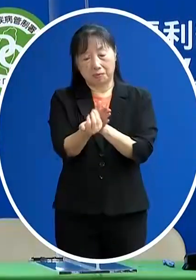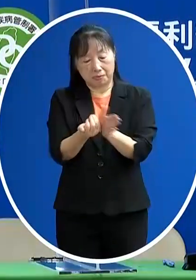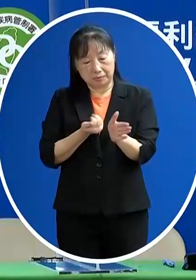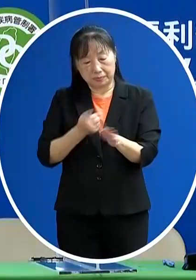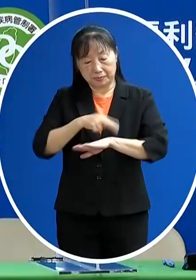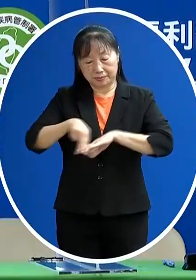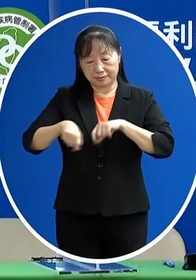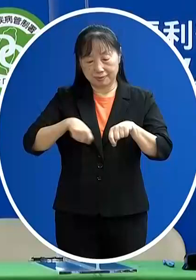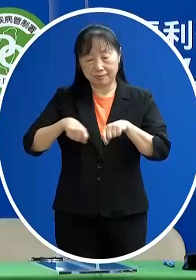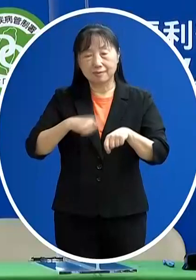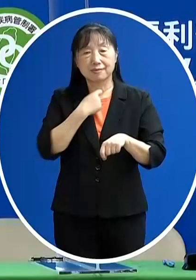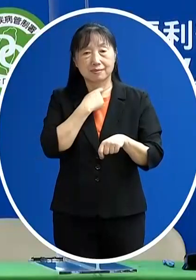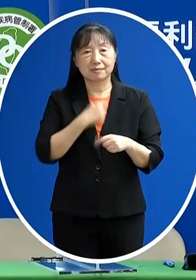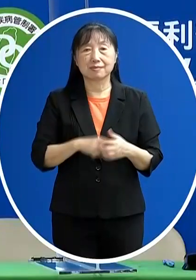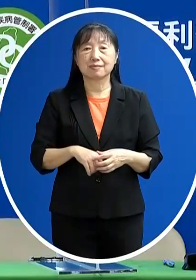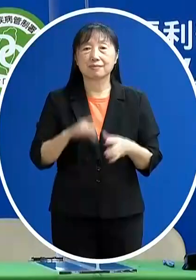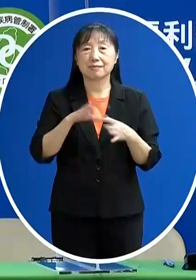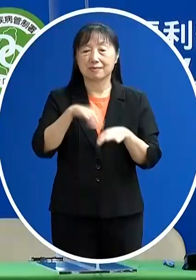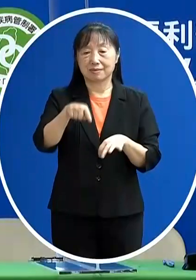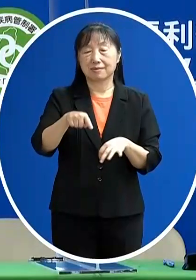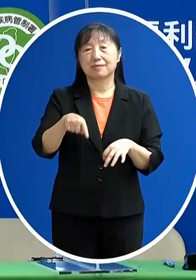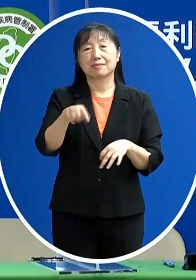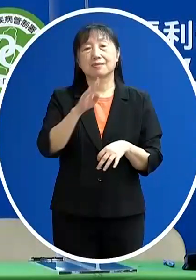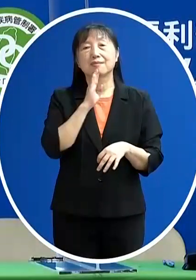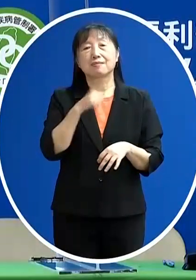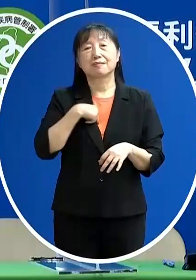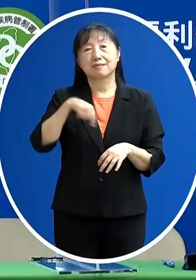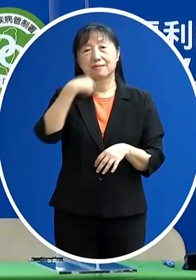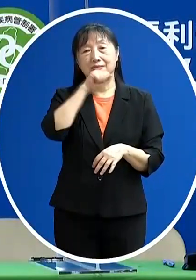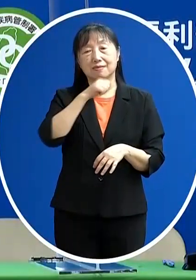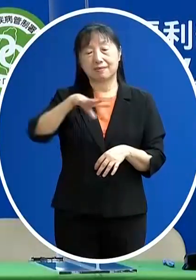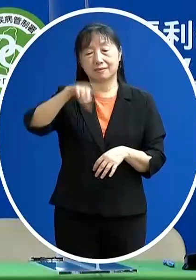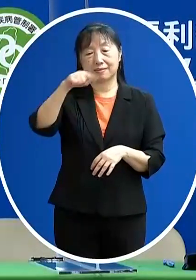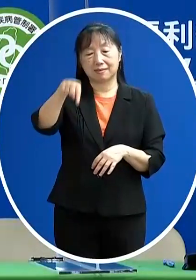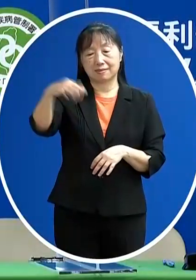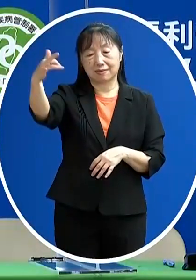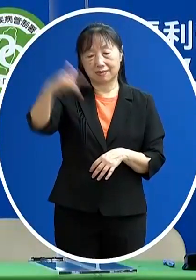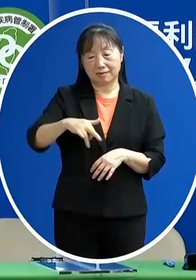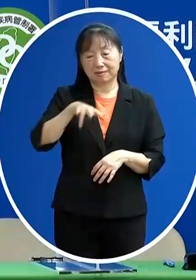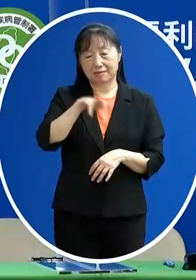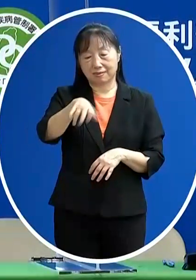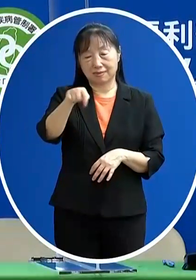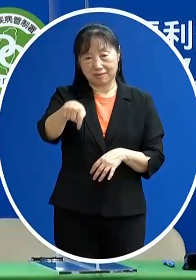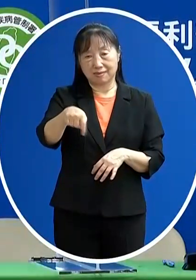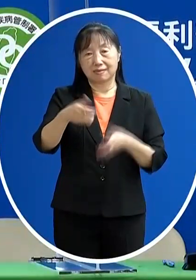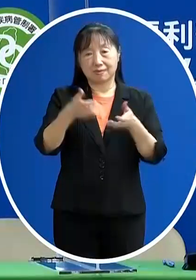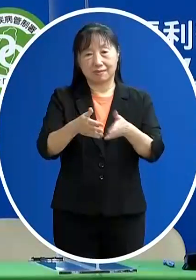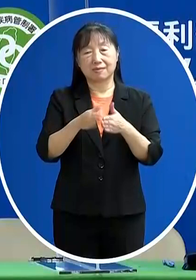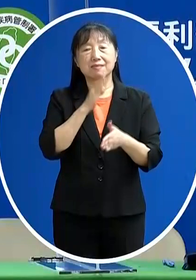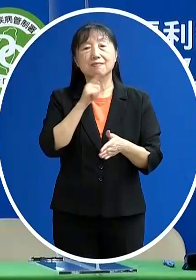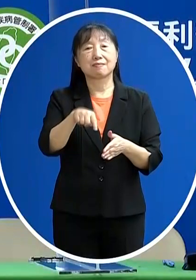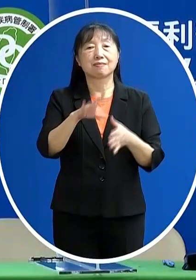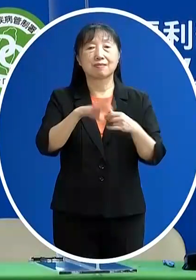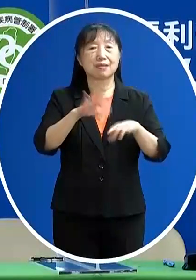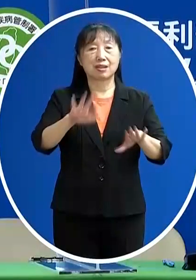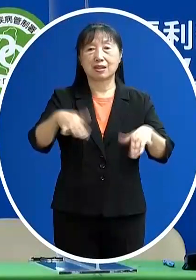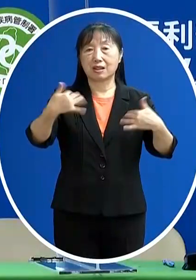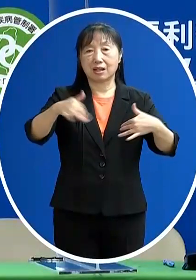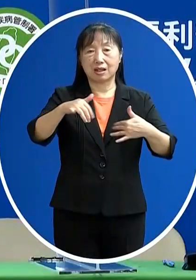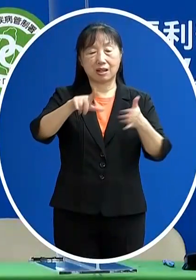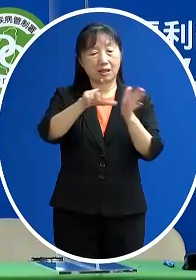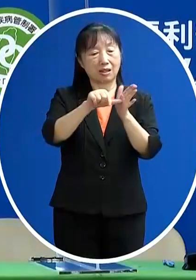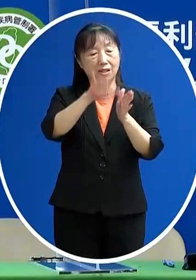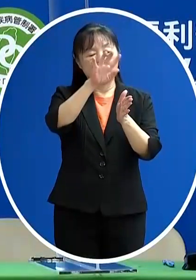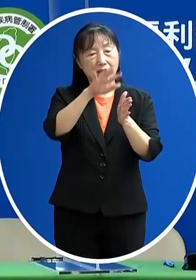準備的 因為這畢竟是我們的國門的第一站那所以目前為止是還沒有時間表